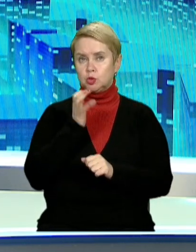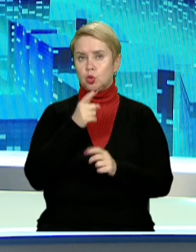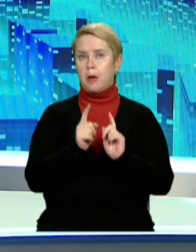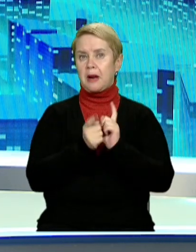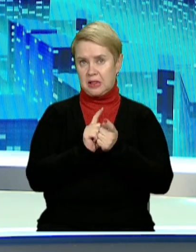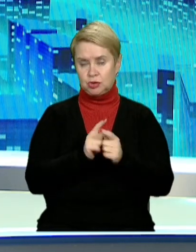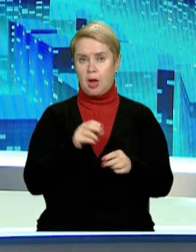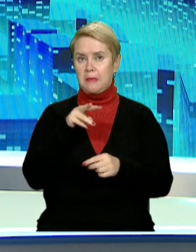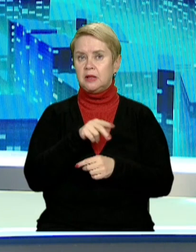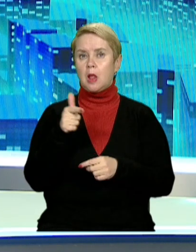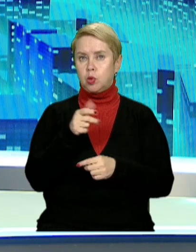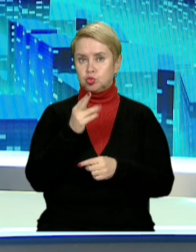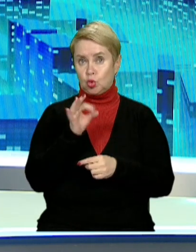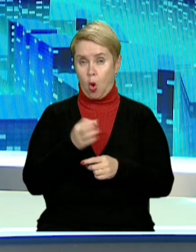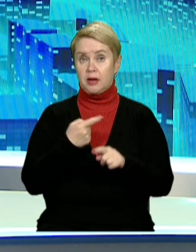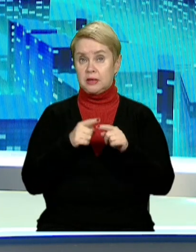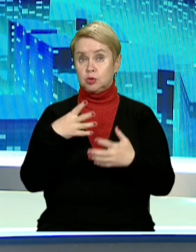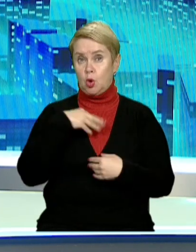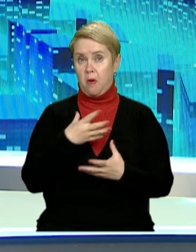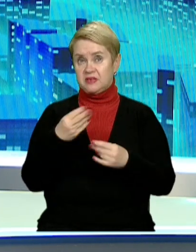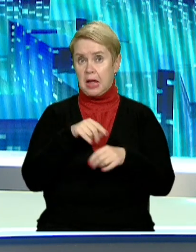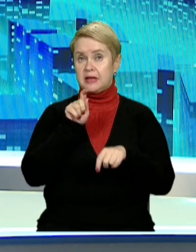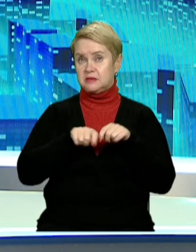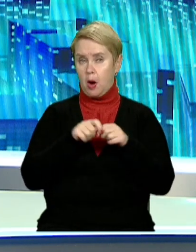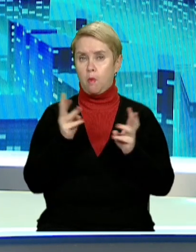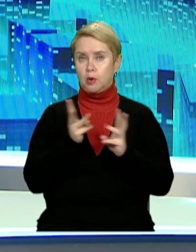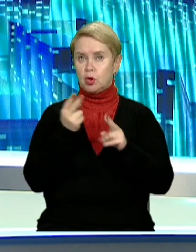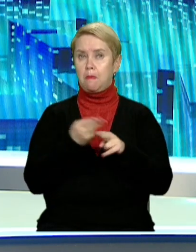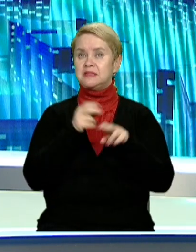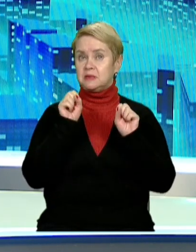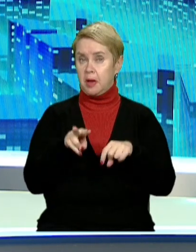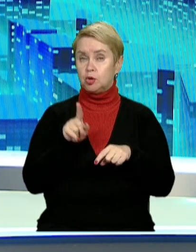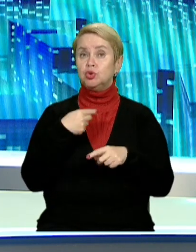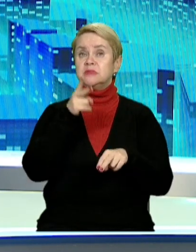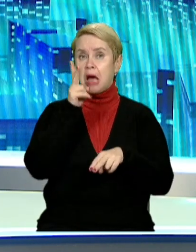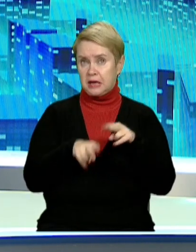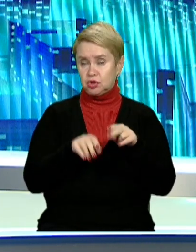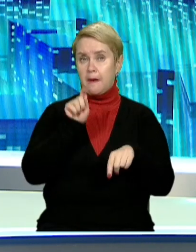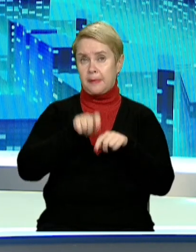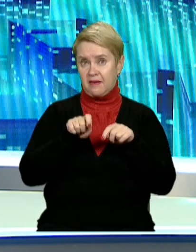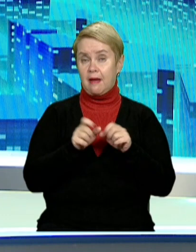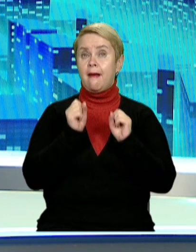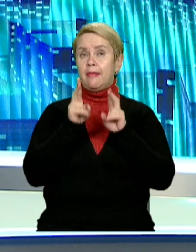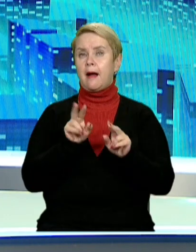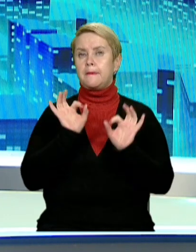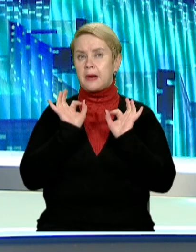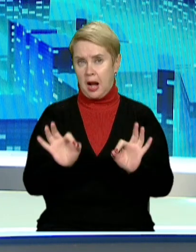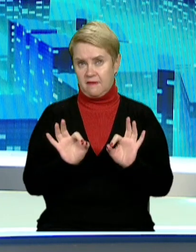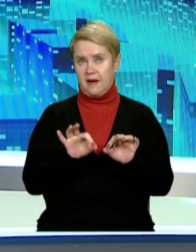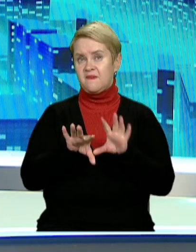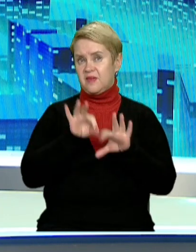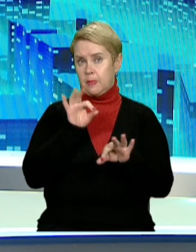сурдоперекладачки Мілітіни Глушко. Із собою взяли інспектора з пожежної безпеки. Чим закінчилася перевірка та як правильно